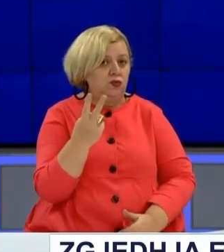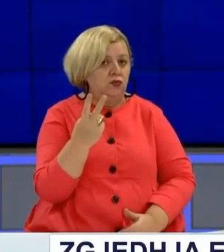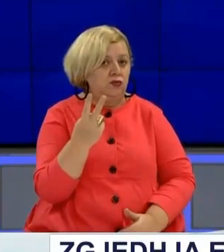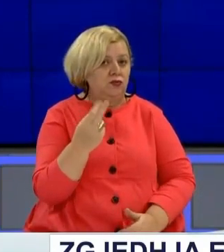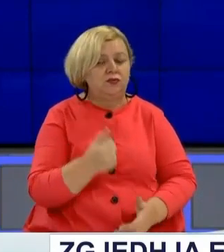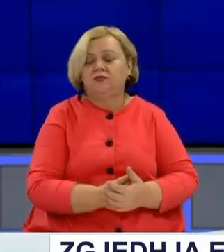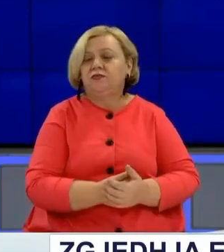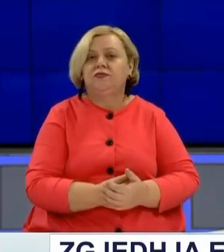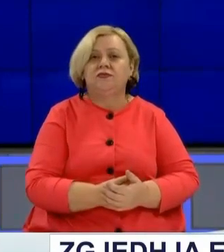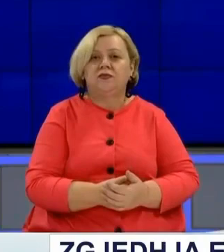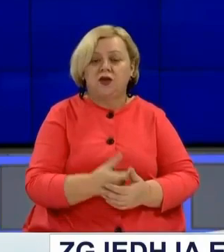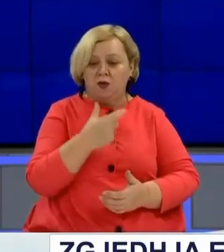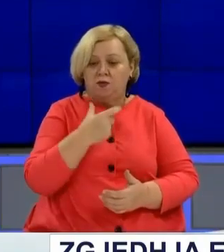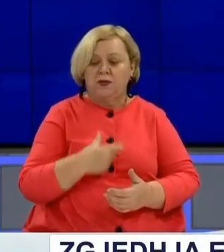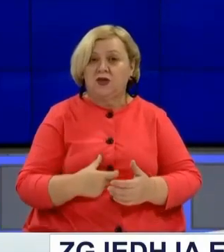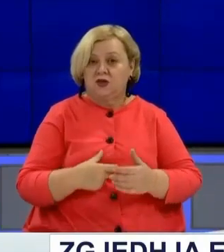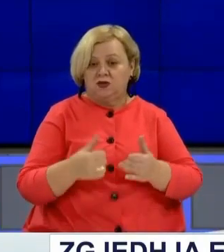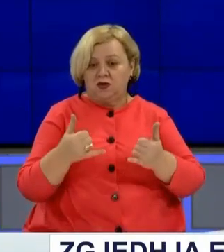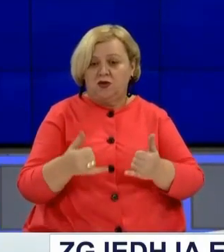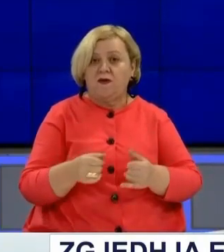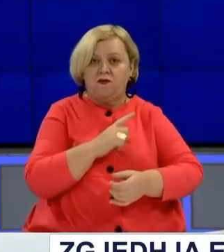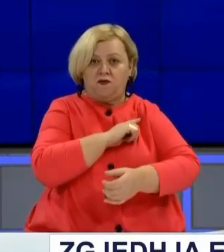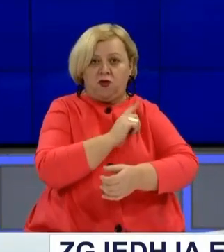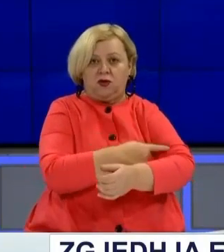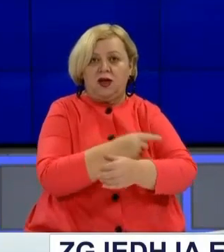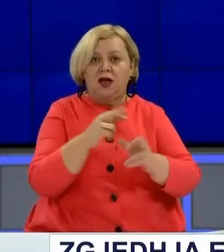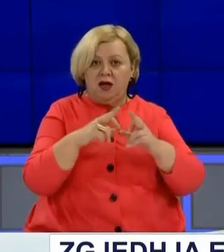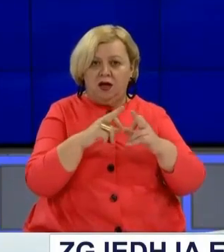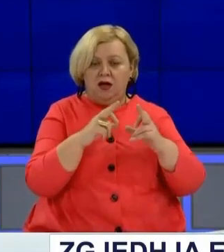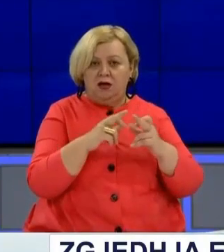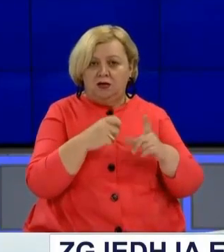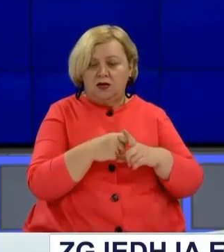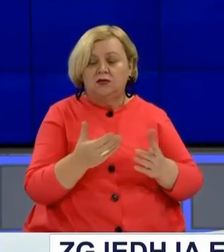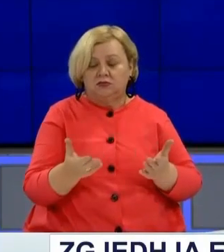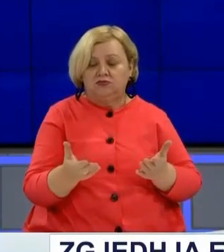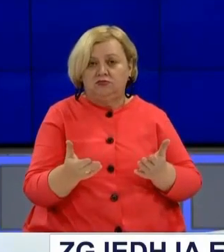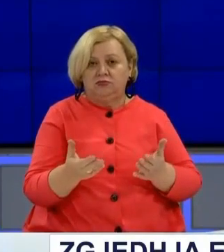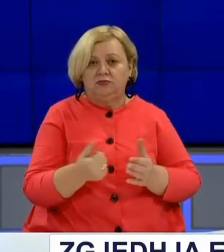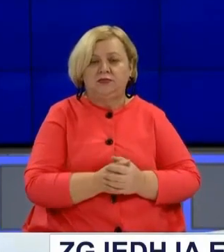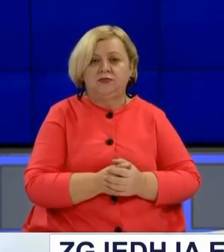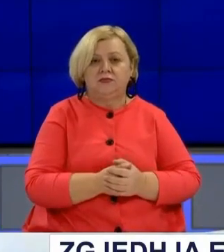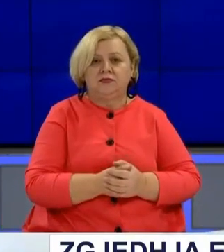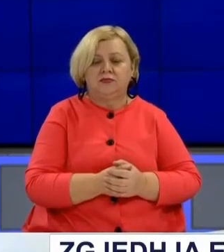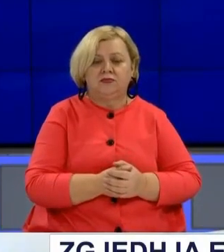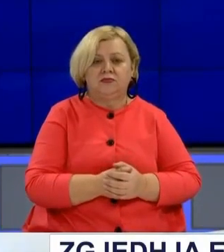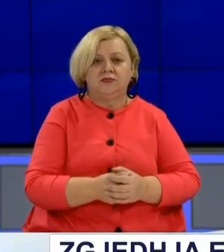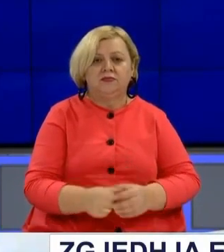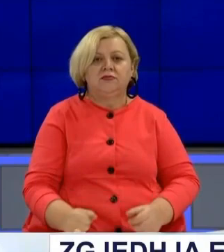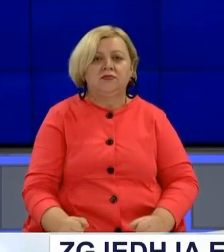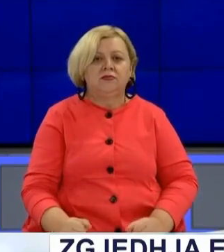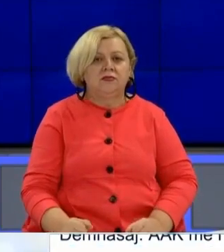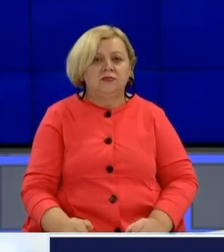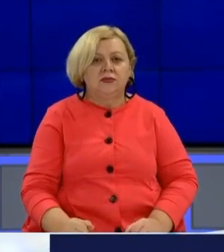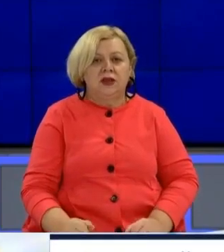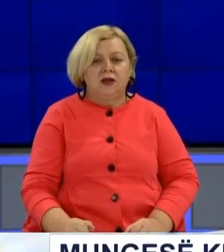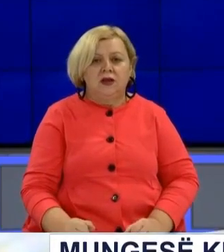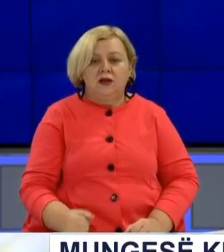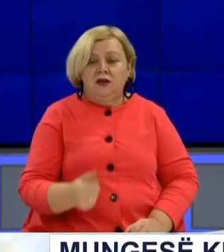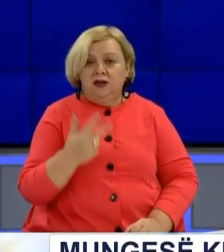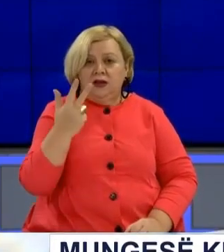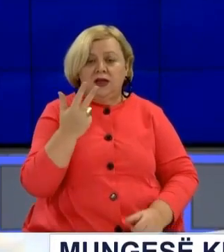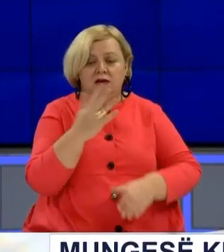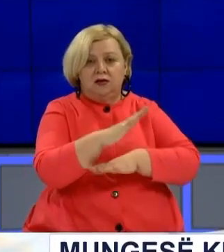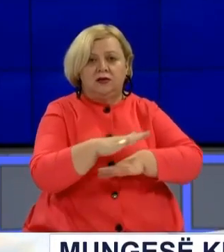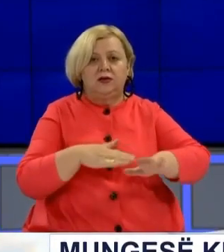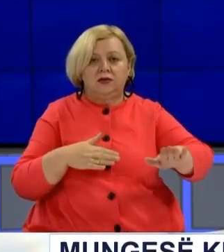pozicionit të furë që e ka këja tash në këtë moment dhe dhe zotit Aradinaj, atëherë dhe mund të shumë për Tri seancat të